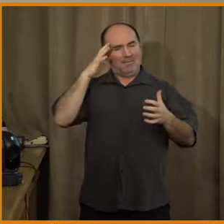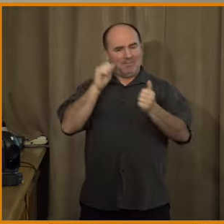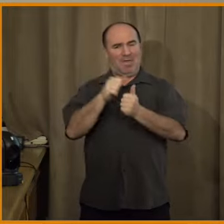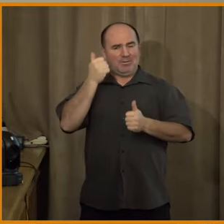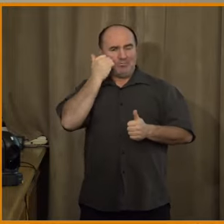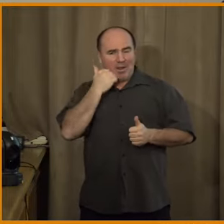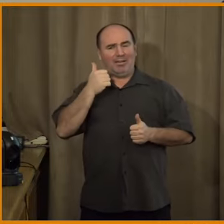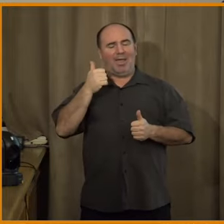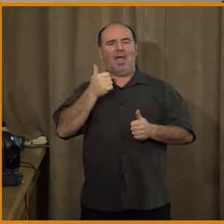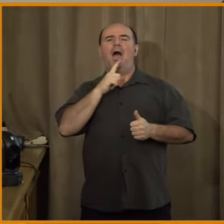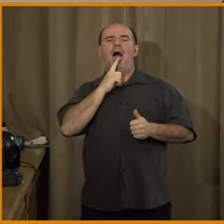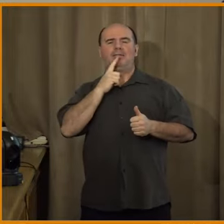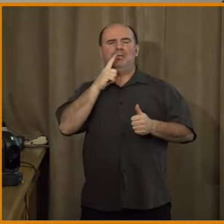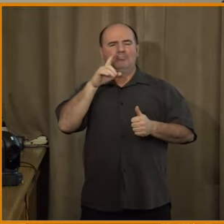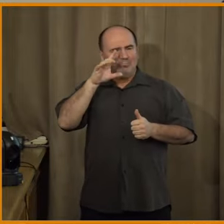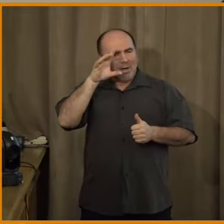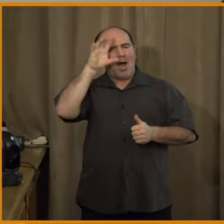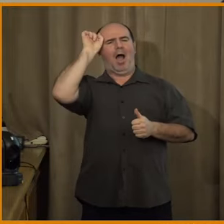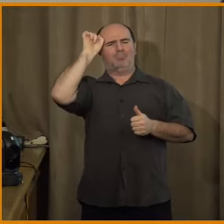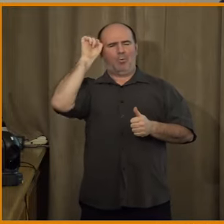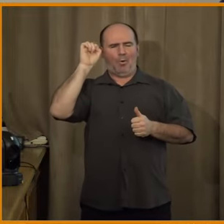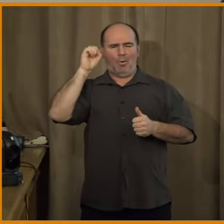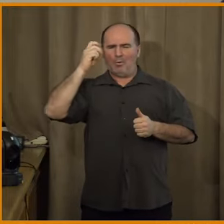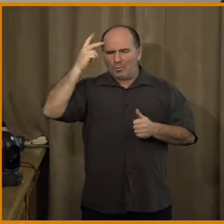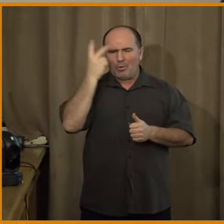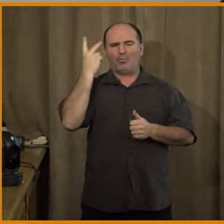myslí, je to vágní, ale pojďme předpokládat